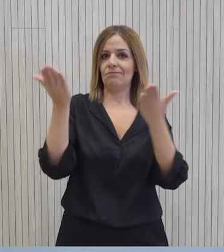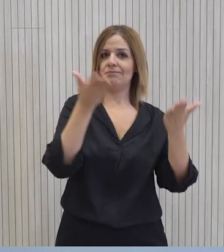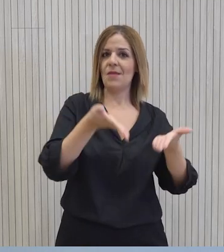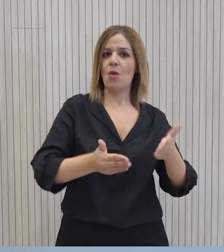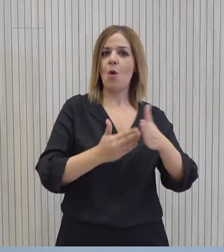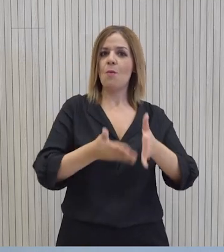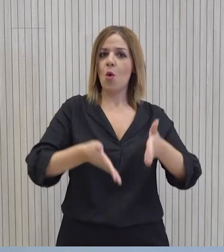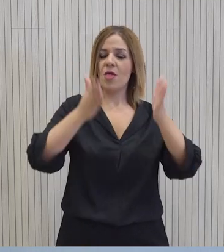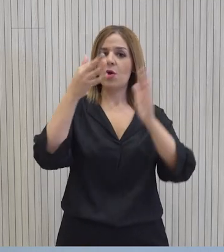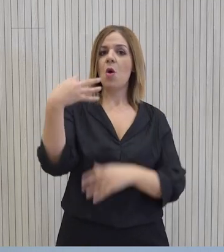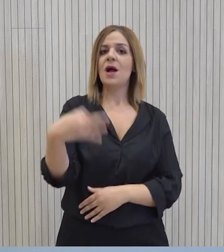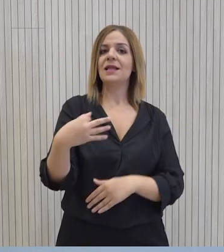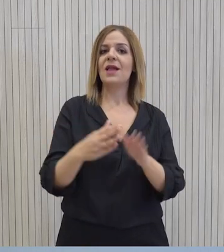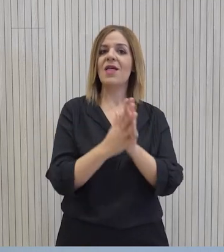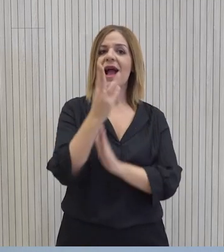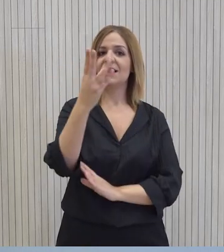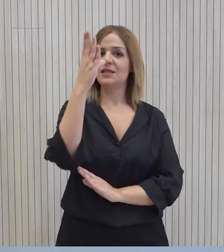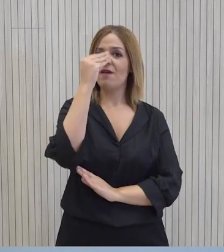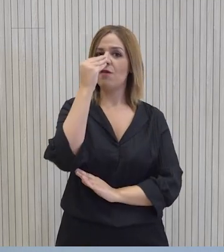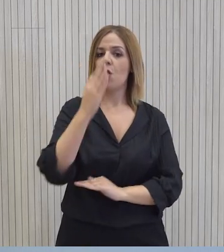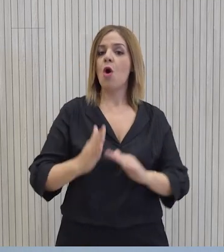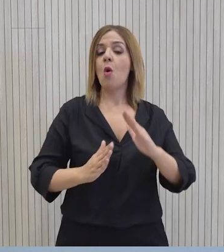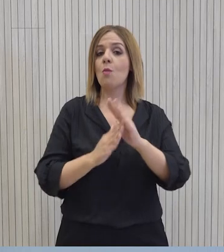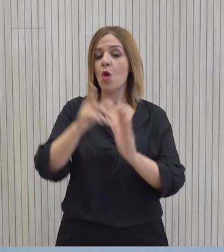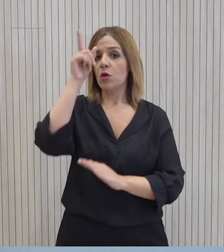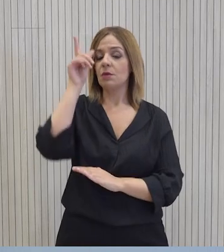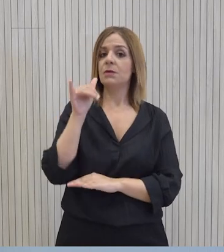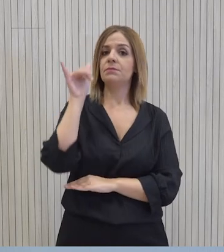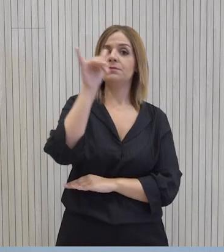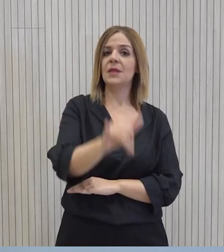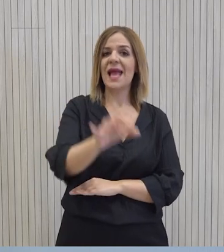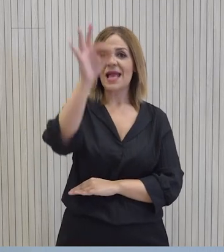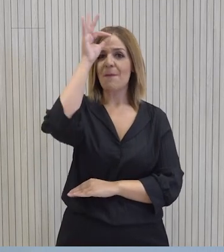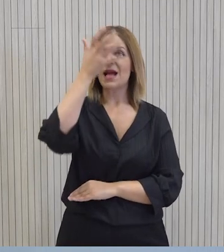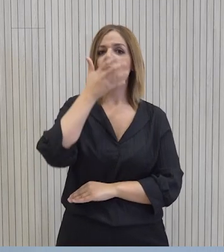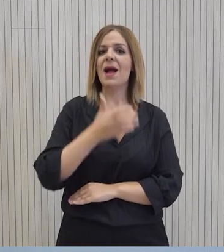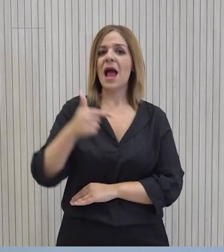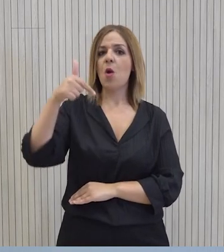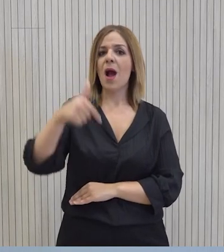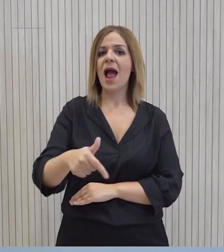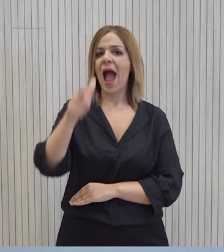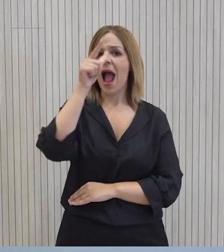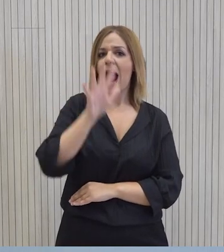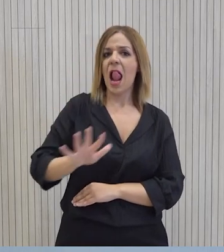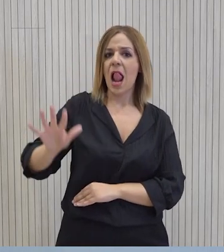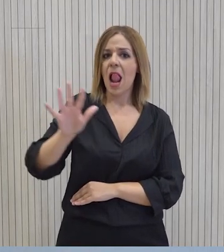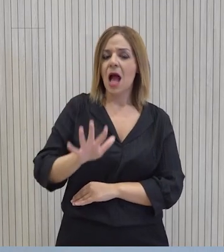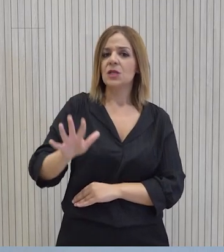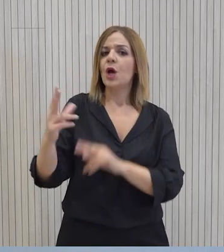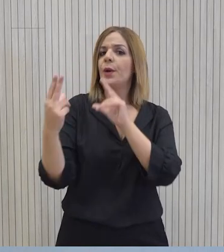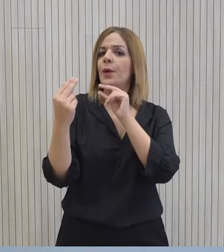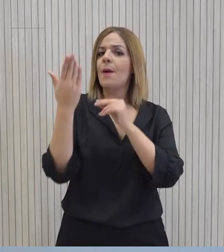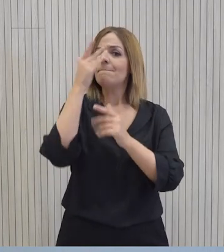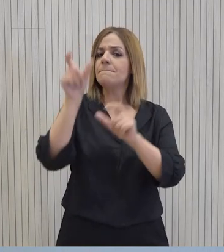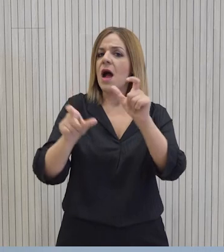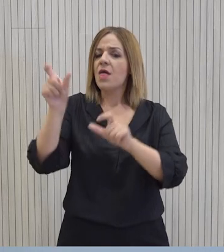Την Τρίτη, 13 Φεβρουαρίου, ο Πρόεδρος Στάινμαϊρ θα επισκεφθεί το Γυμνάσιο Μακαρίου του Τρίτου στο πλατεί Αγλαντζάς, όπου θα συνομιλήσει